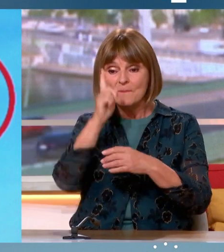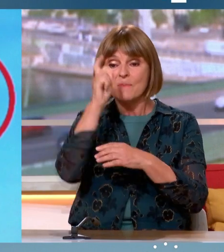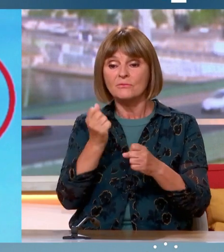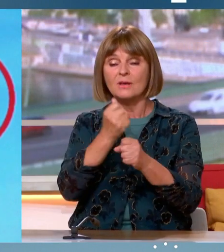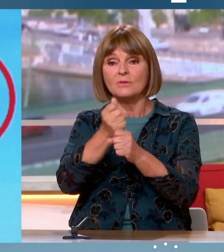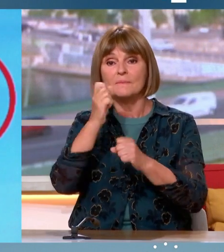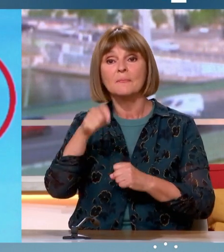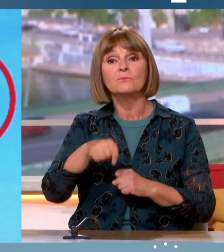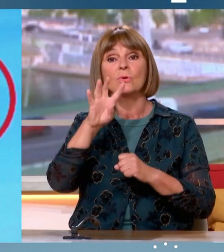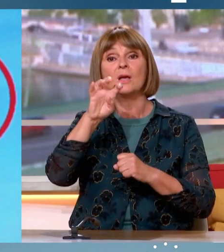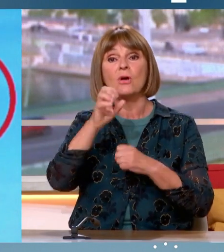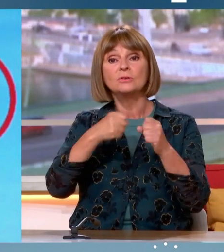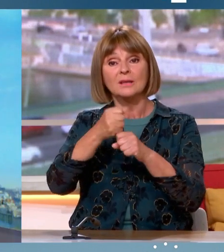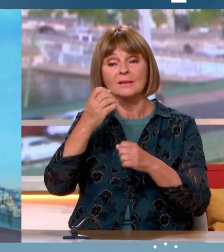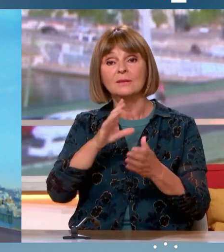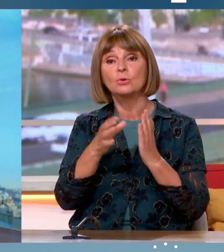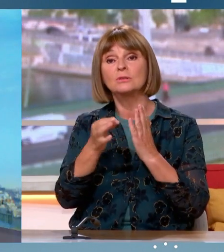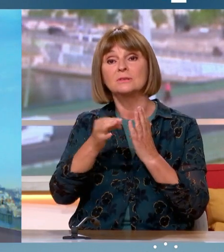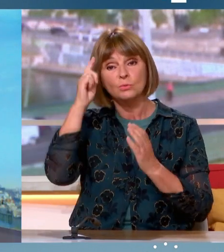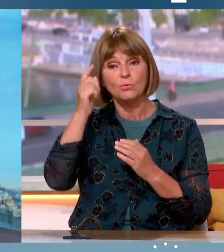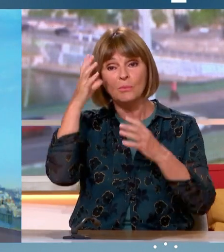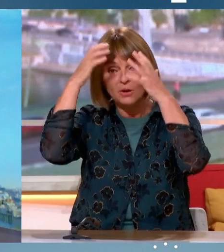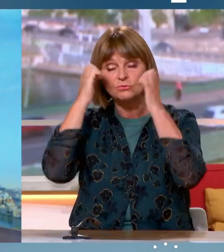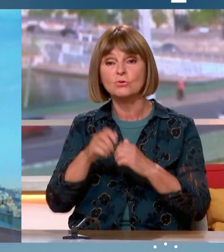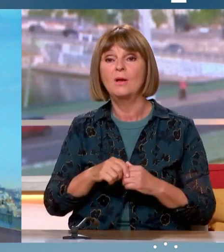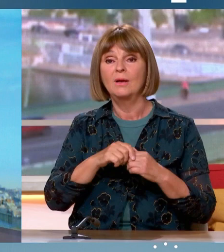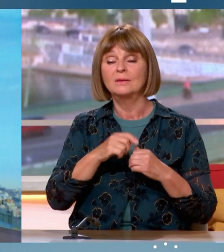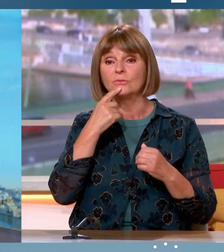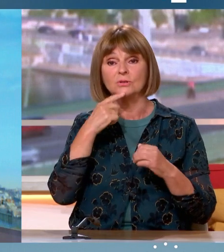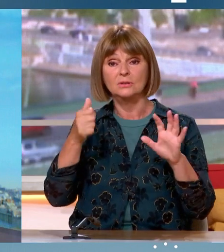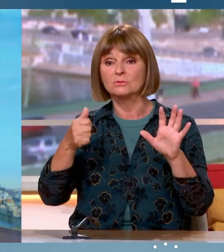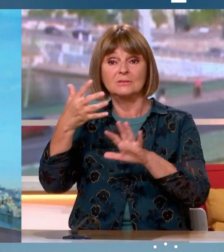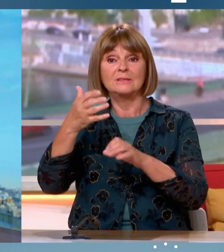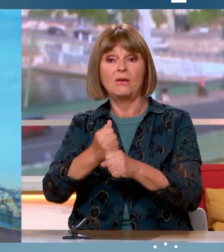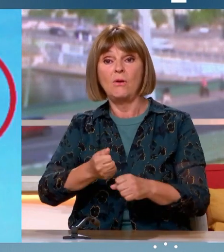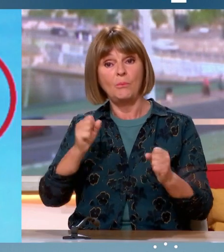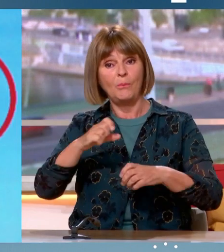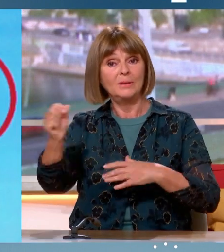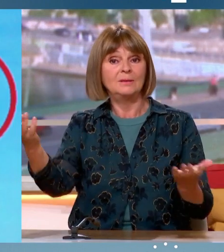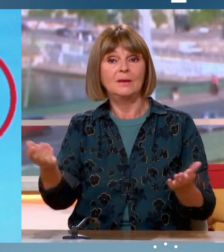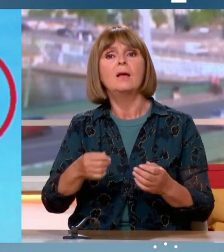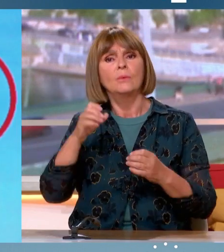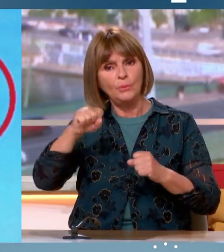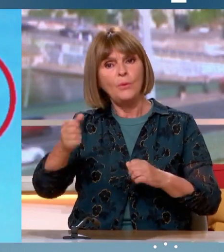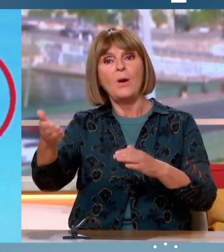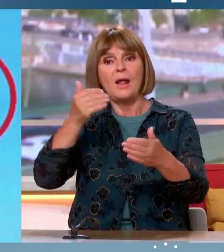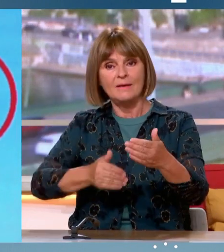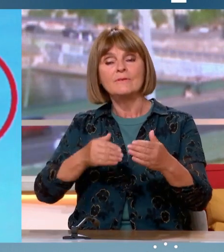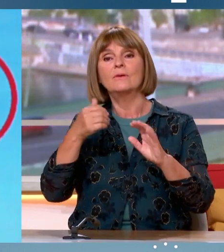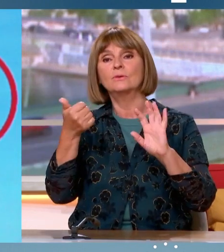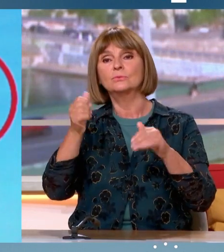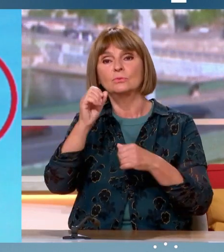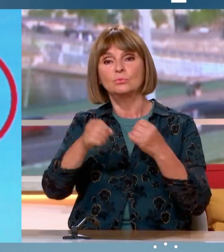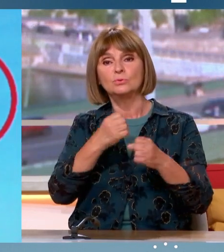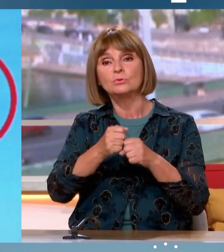annuités pour M. Mélenchon. 25 plus 40, ça fait 65, ça ne pas 60. Alors vous pouvez partir en retraite à 60 ans, mais vous avez une décote de 20 ou